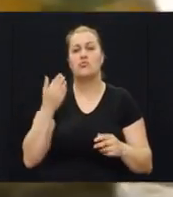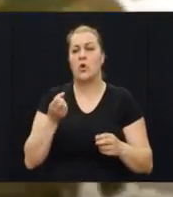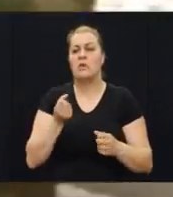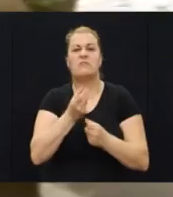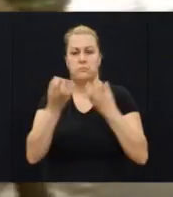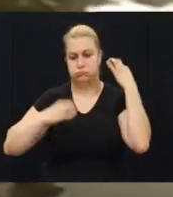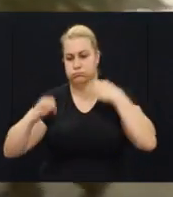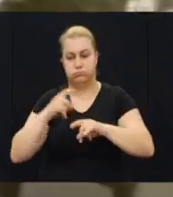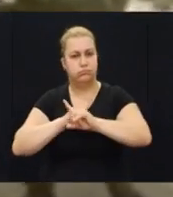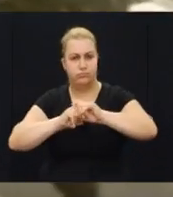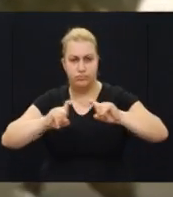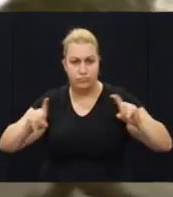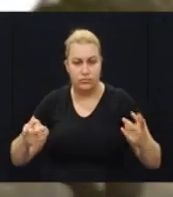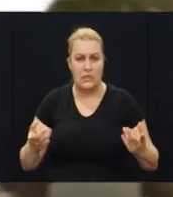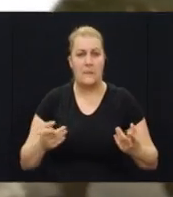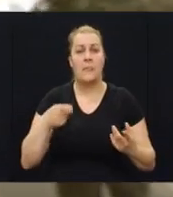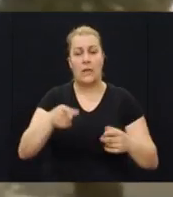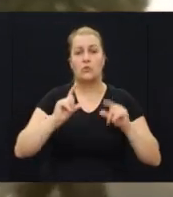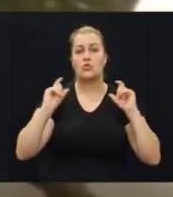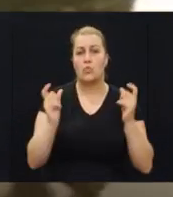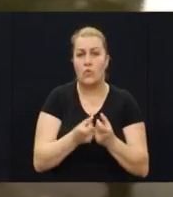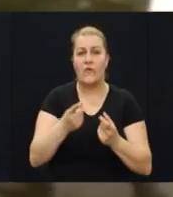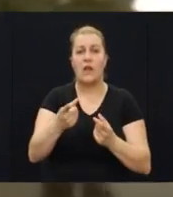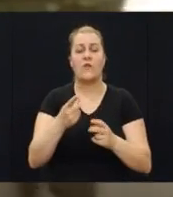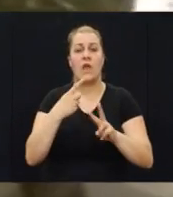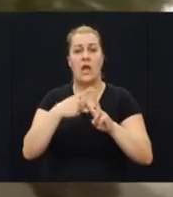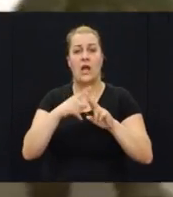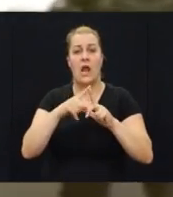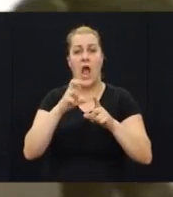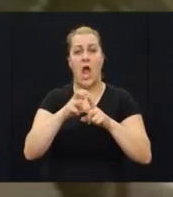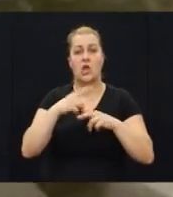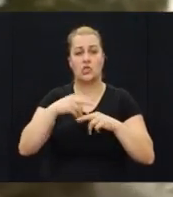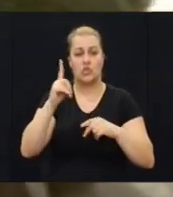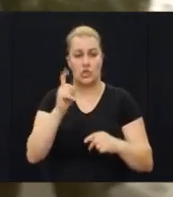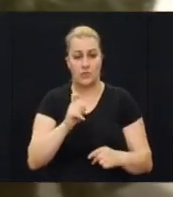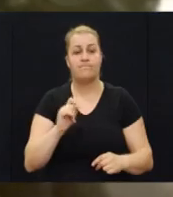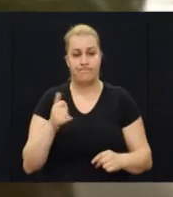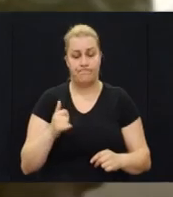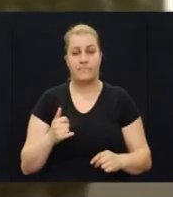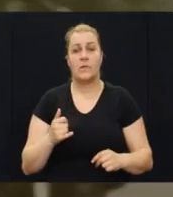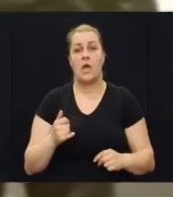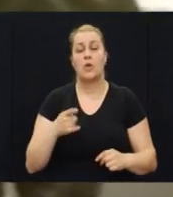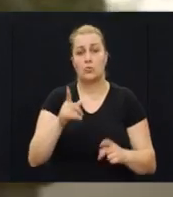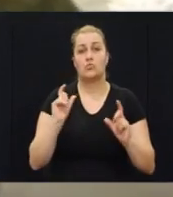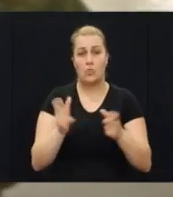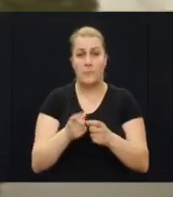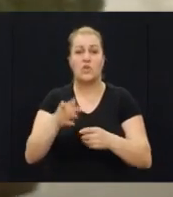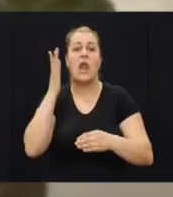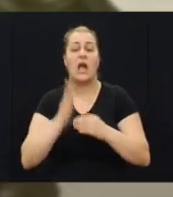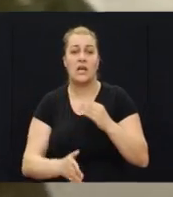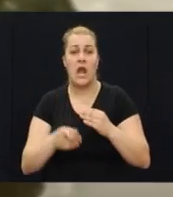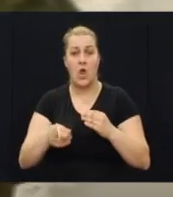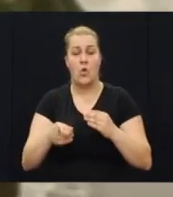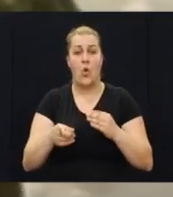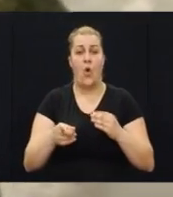svakako obučeni. Znači, tu je uhvaćen i srpski zločinec Goran Hadžić u tuj operaciji. Goran Hadžić je uhvaćen na kraju